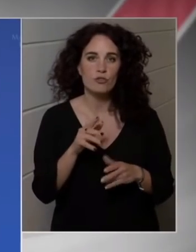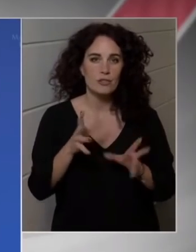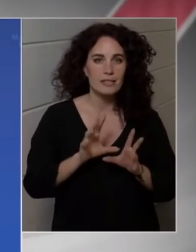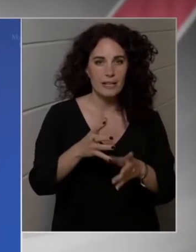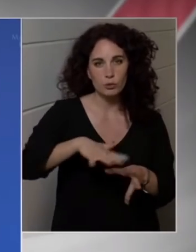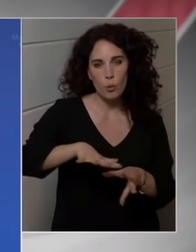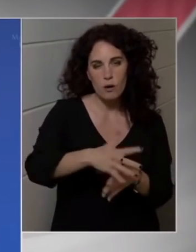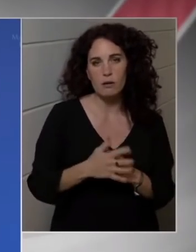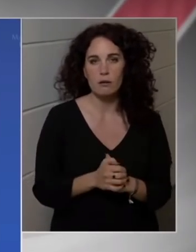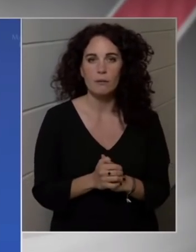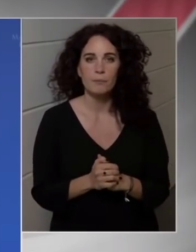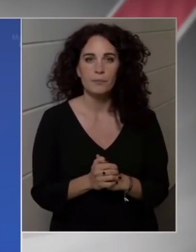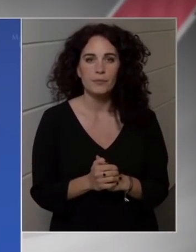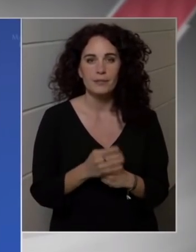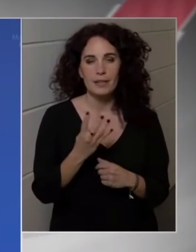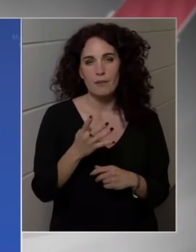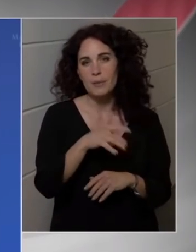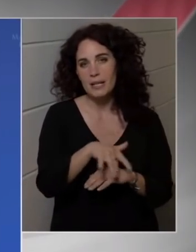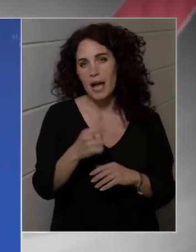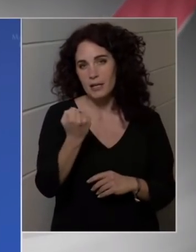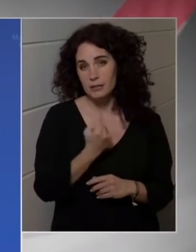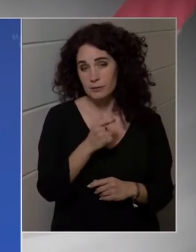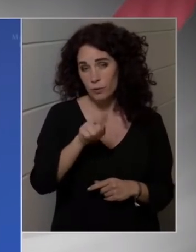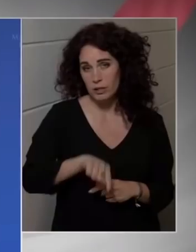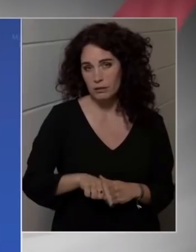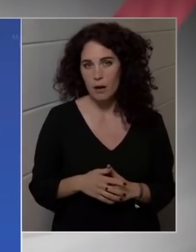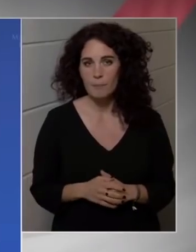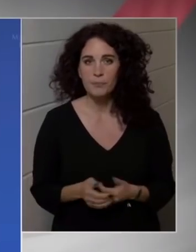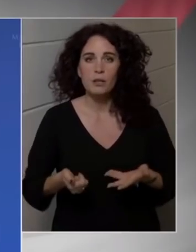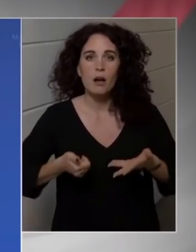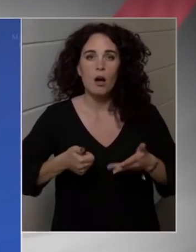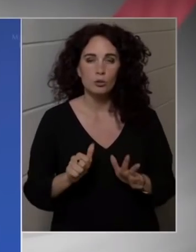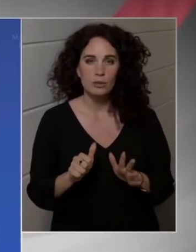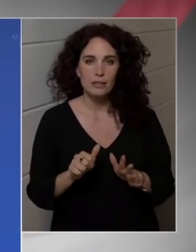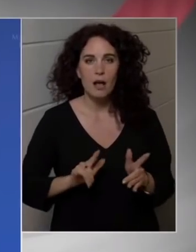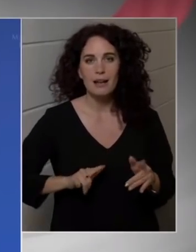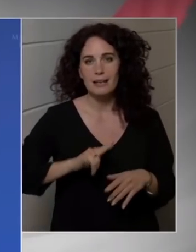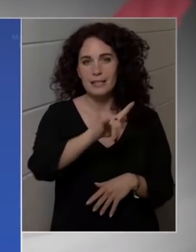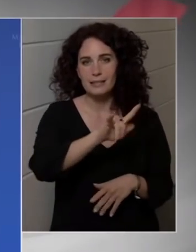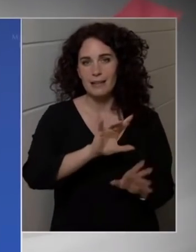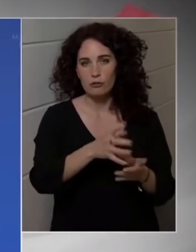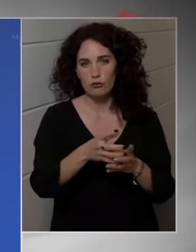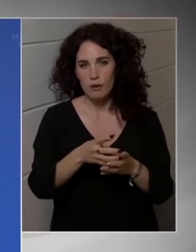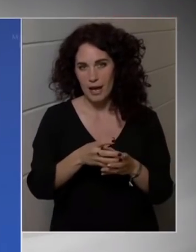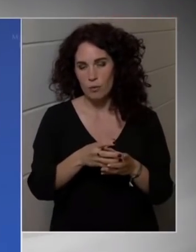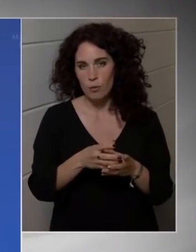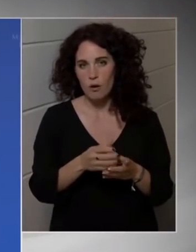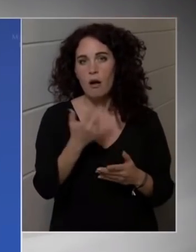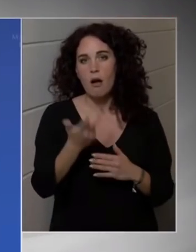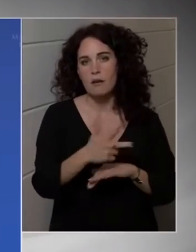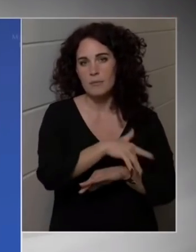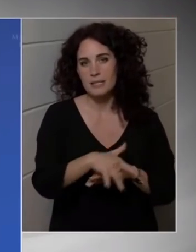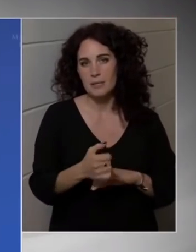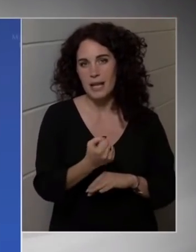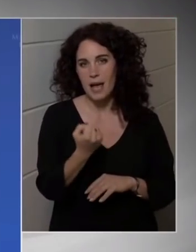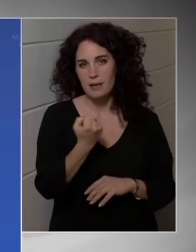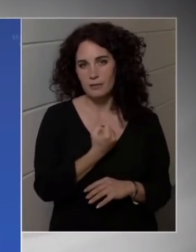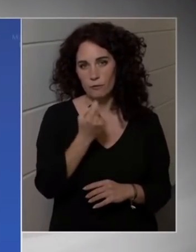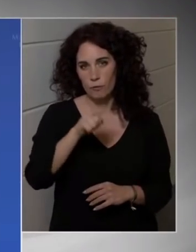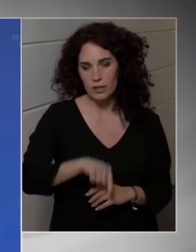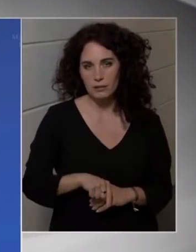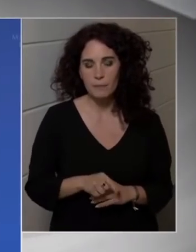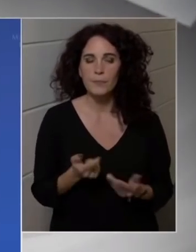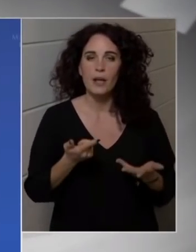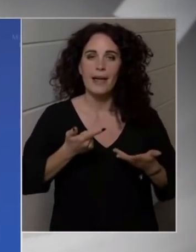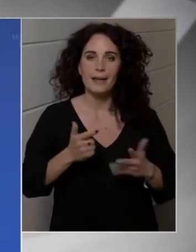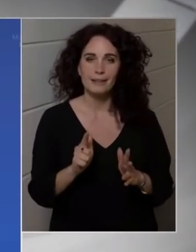Negyedik a kiskereskedelmi szektor, 60 milliárd forinttal. Ötödik a telekommunikációs szektor, 40